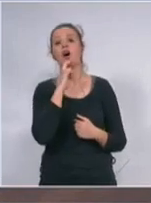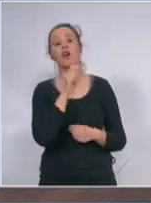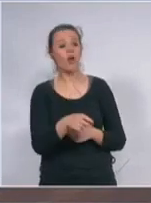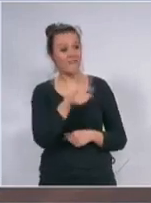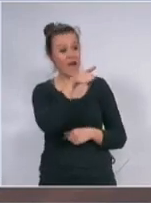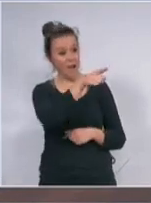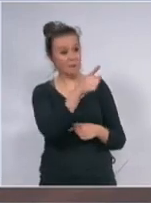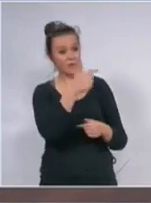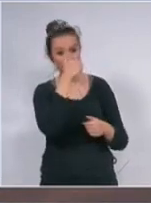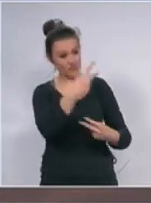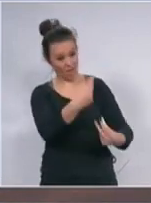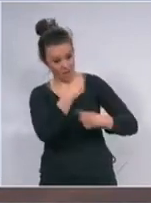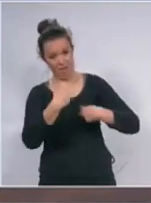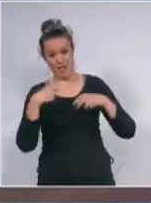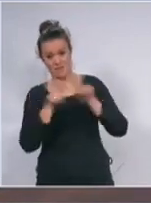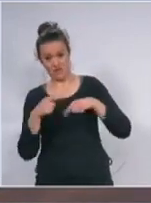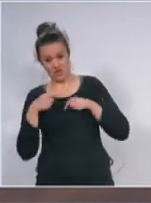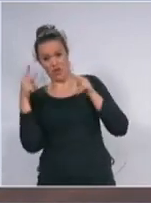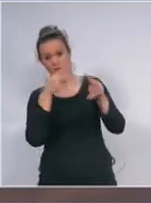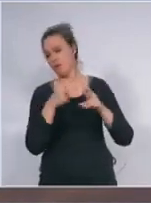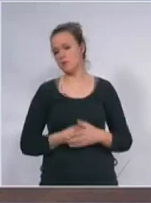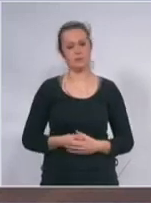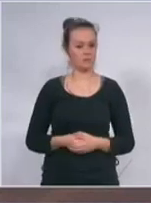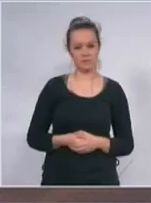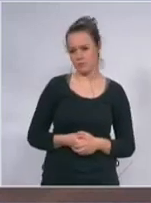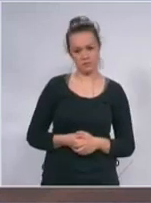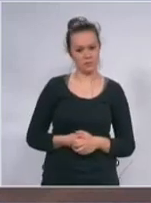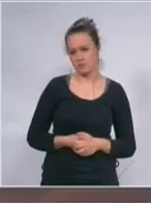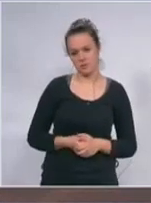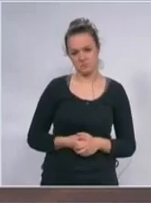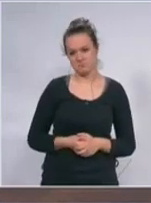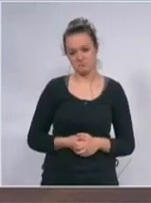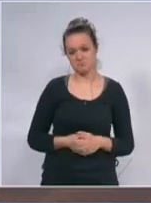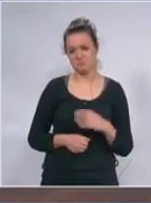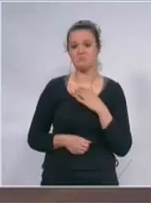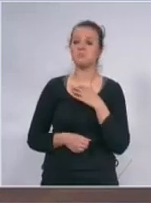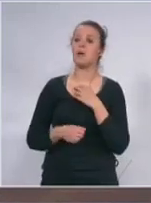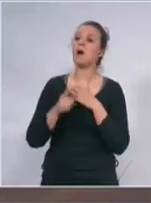pamet Ono me ko bi bio predsednik u vreme